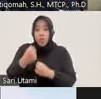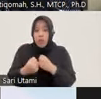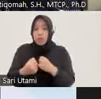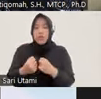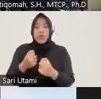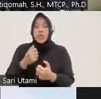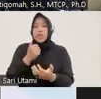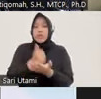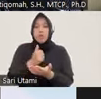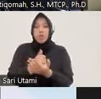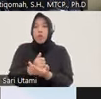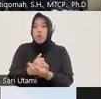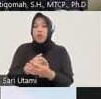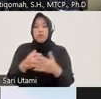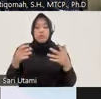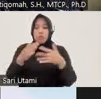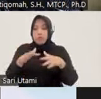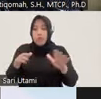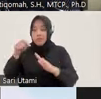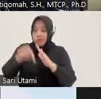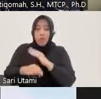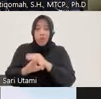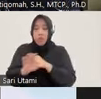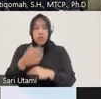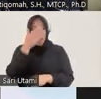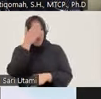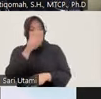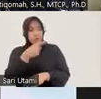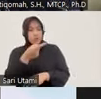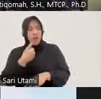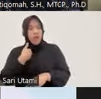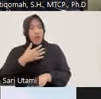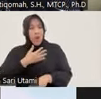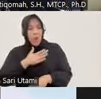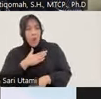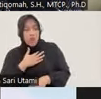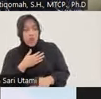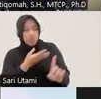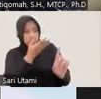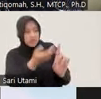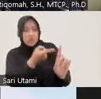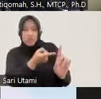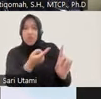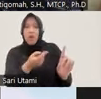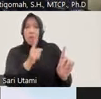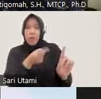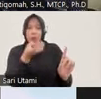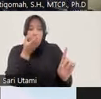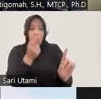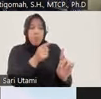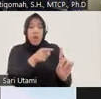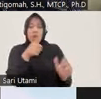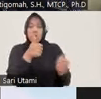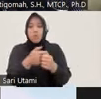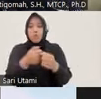kenapa sampai kemudian ada kebingungan dan kekhawatiran bahwa pengguna itu sebetulnya bandar atau kabukan harusnya kan penyelidikan